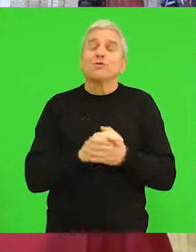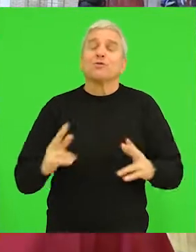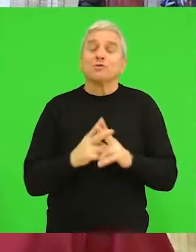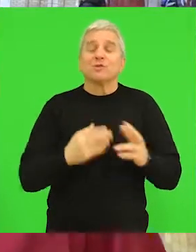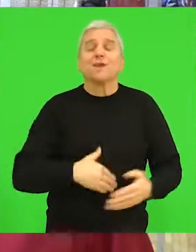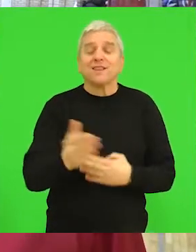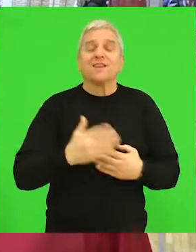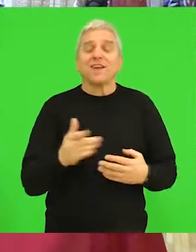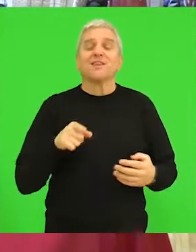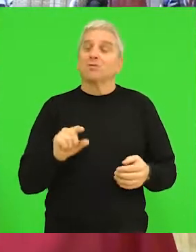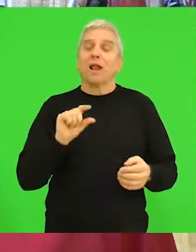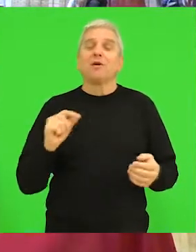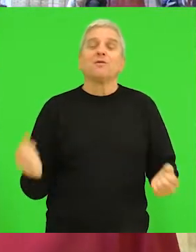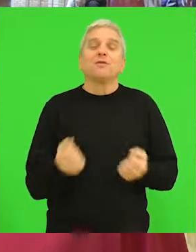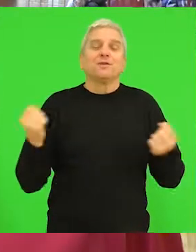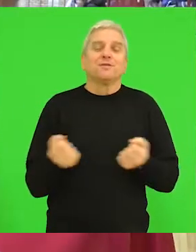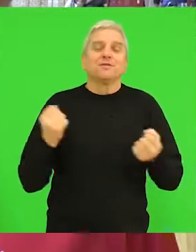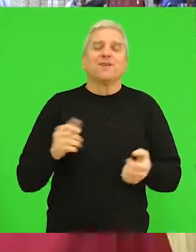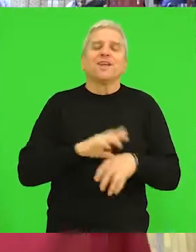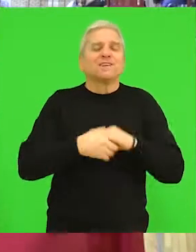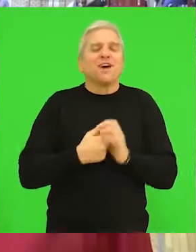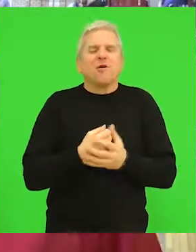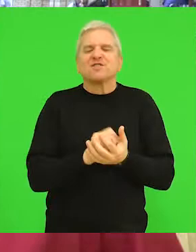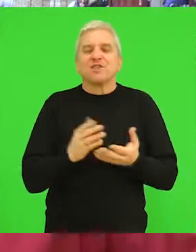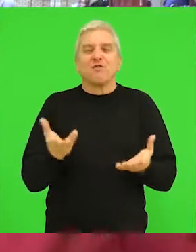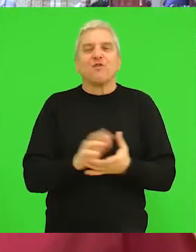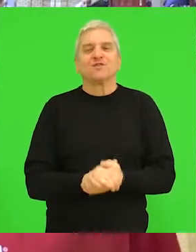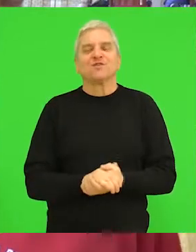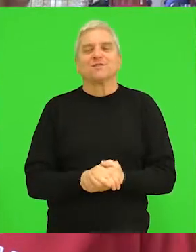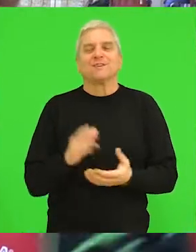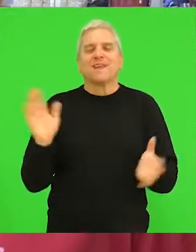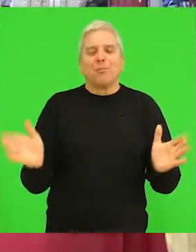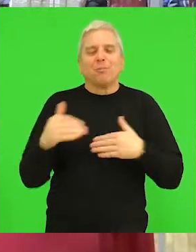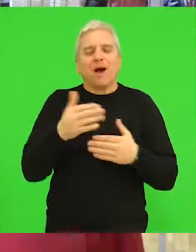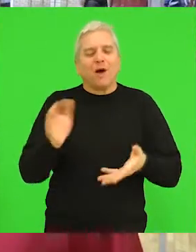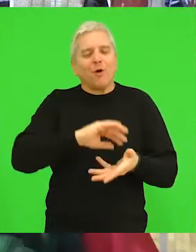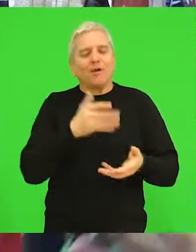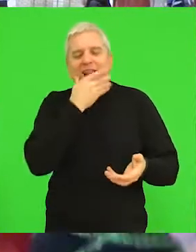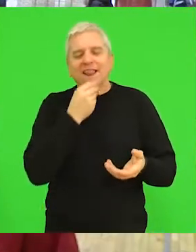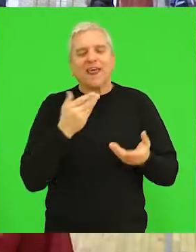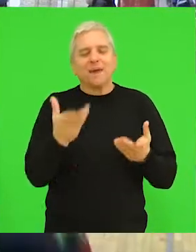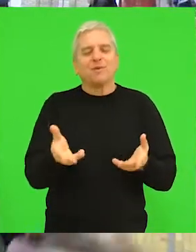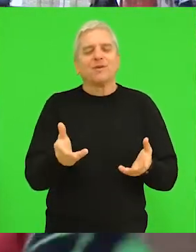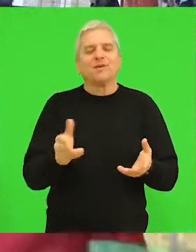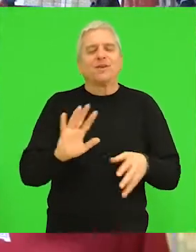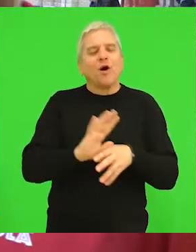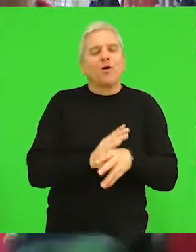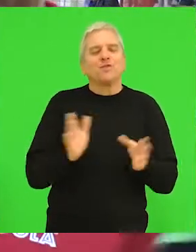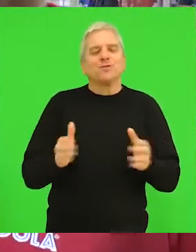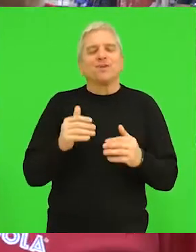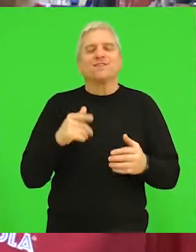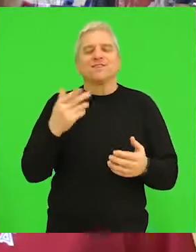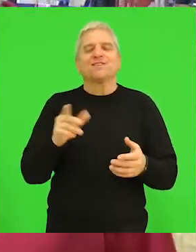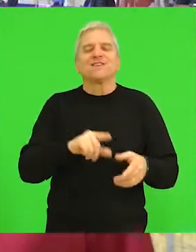kažemo stvoni tenis da kažemo kao da kažemo jedno zadovojstvo da zapakujemo tu jednu lepu da kažemo jedan lep poklon